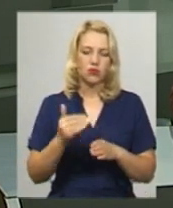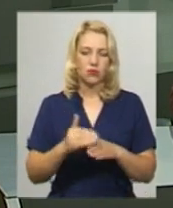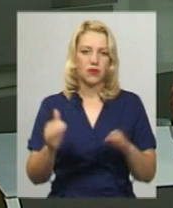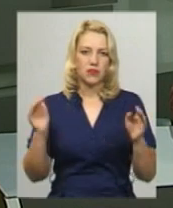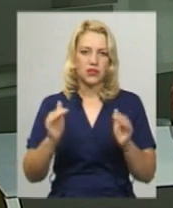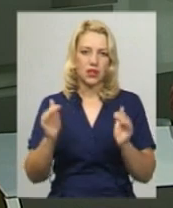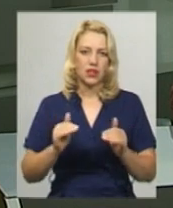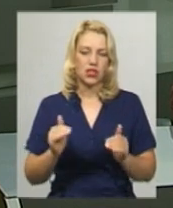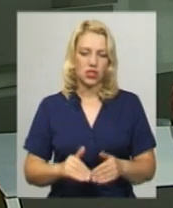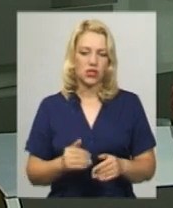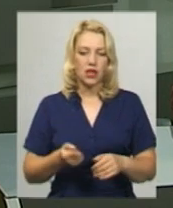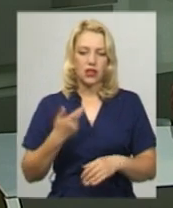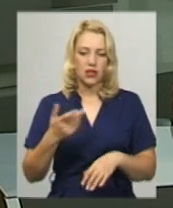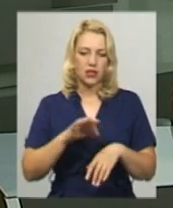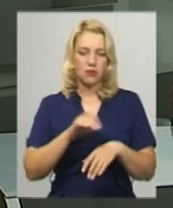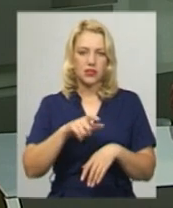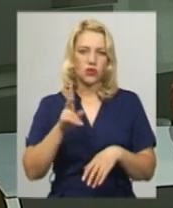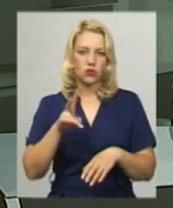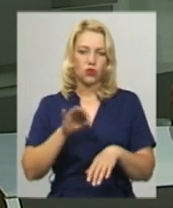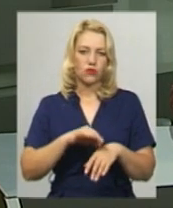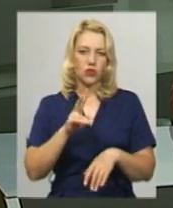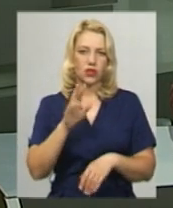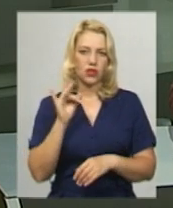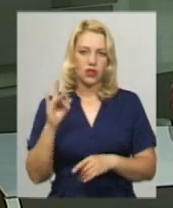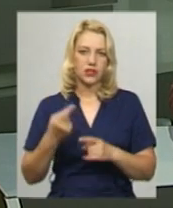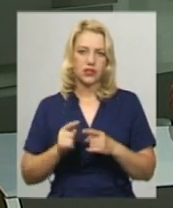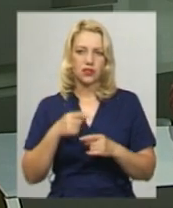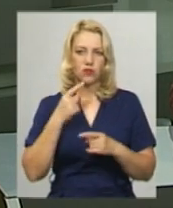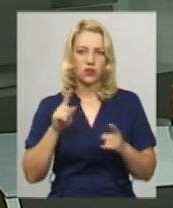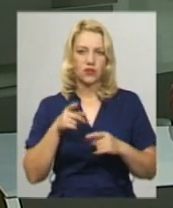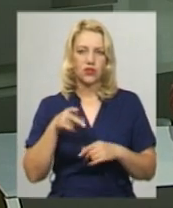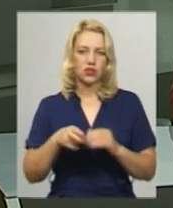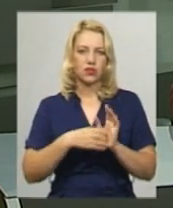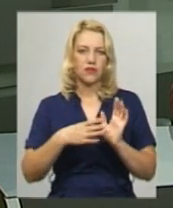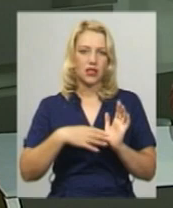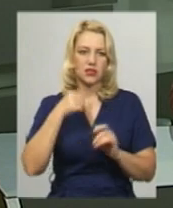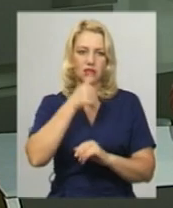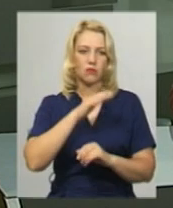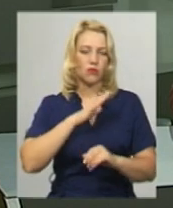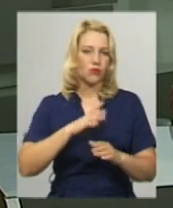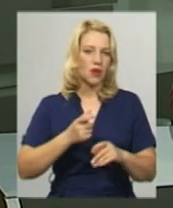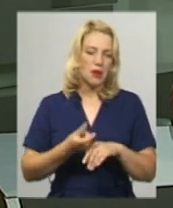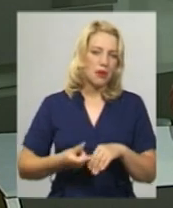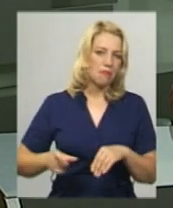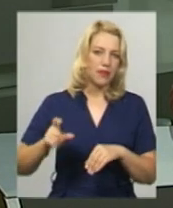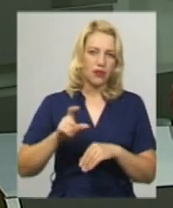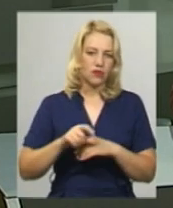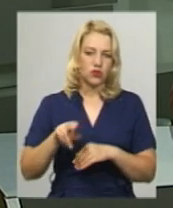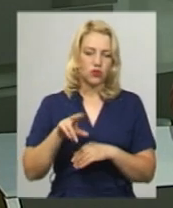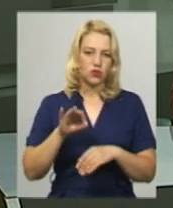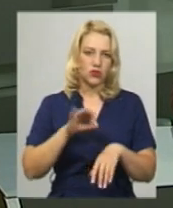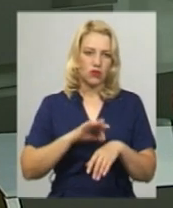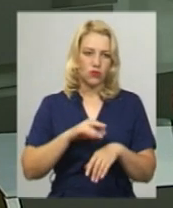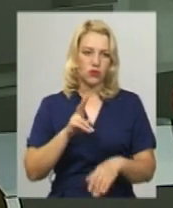зниження кількості пацієнтів, що захворіли на Кір. Зазначає, 2019 рік був піковим щодо захворюваності на